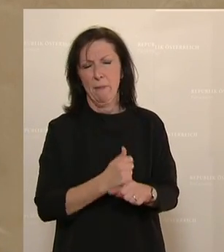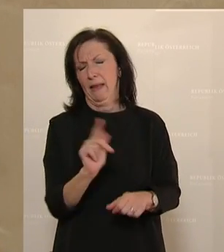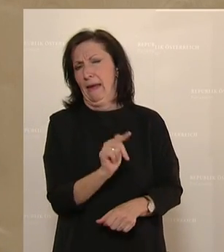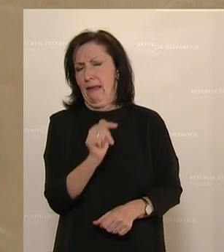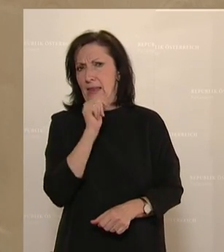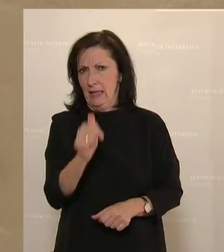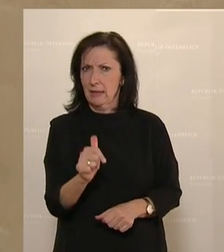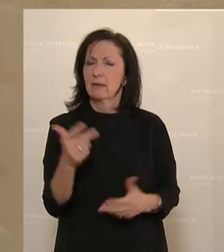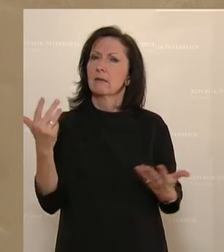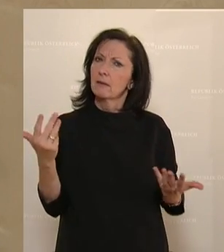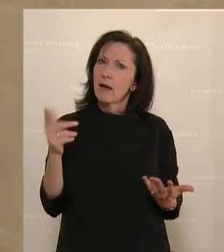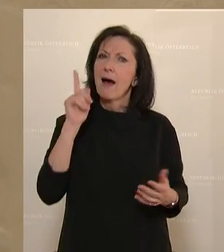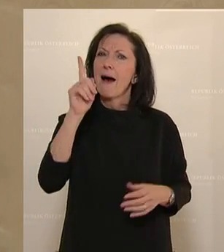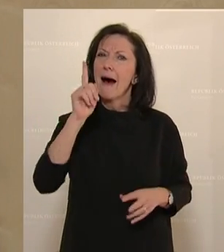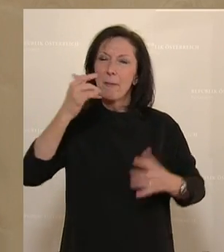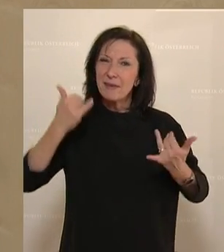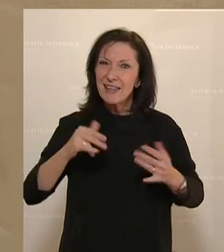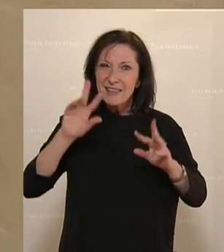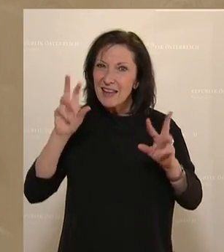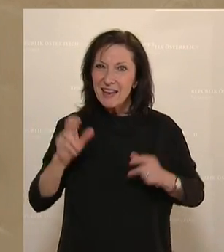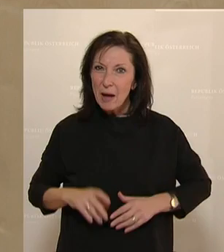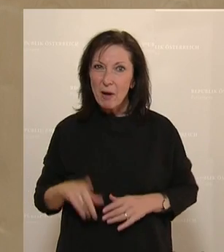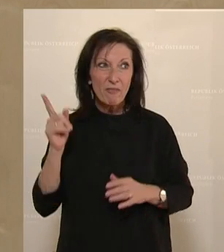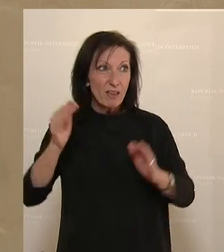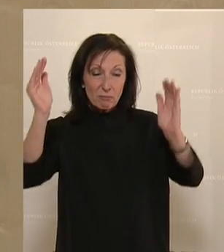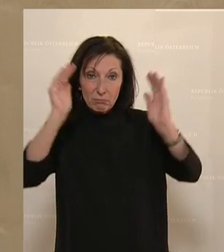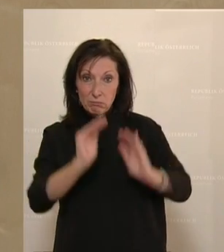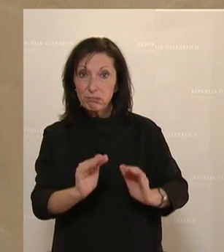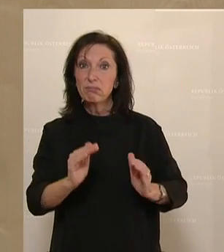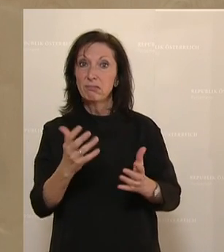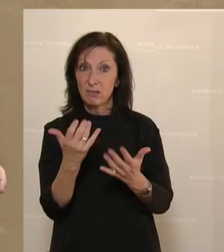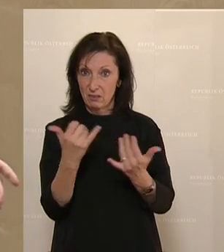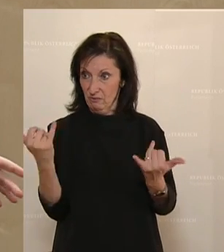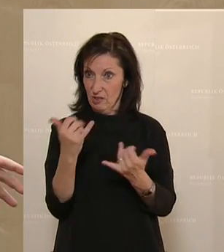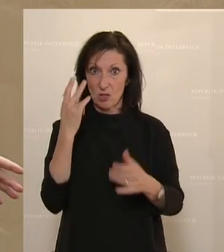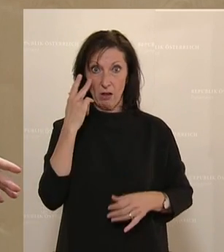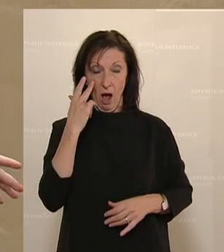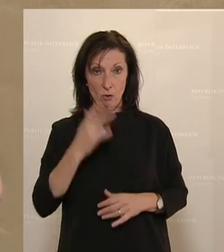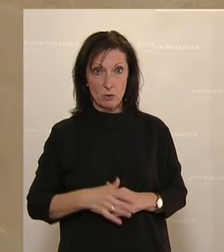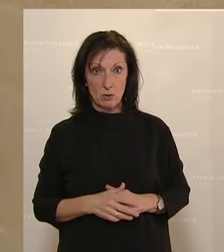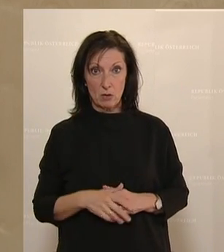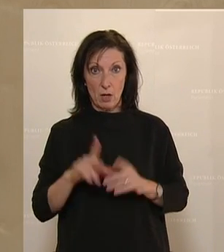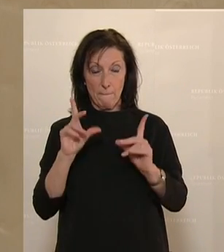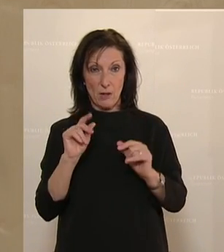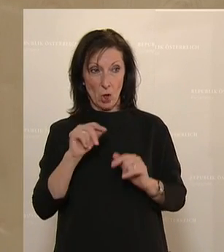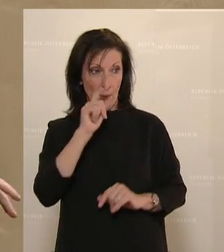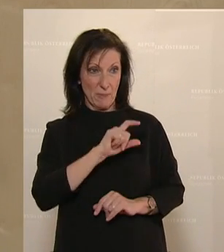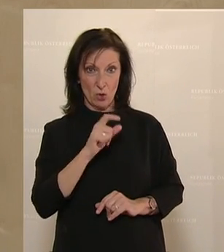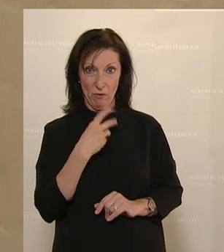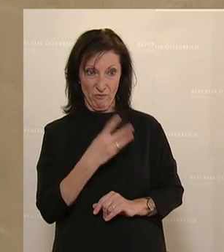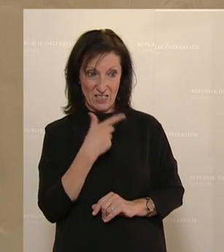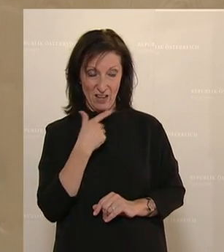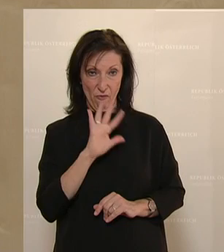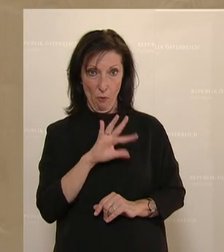Das ist richtig, aber die Frage ist, welches Signal man sendet. Man sendet nämlich den 40-Jährigen, den